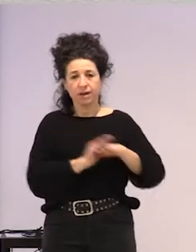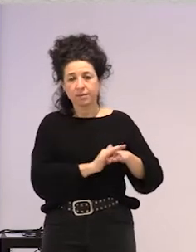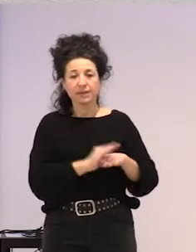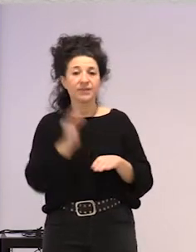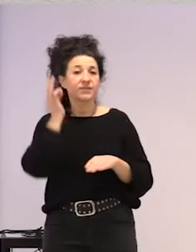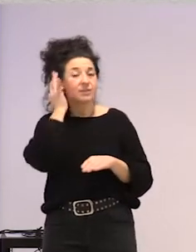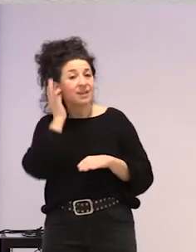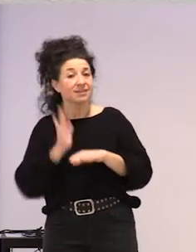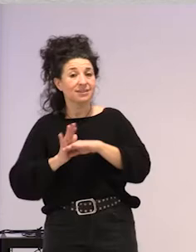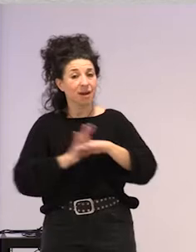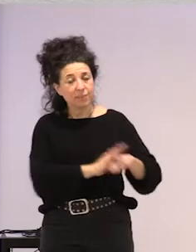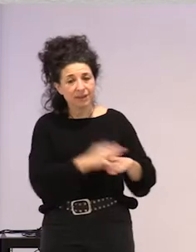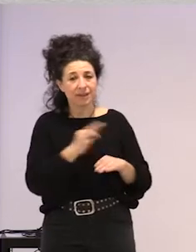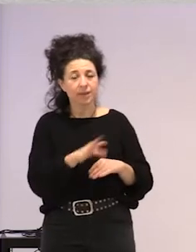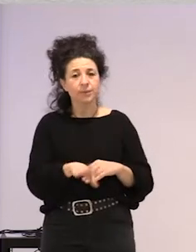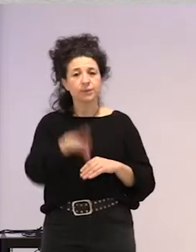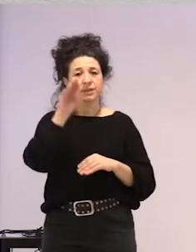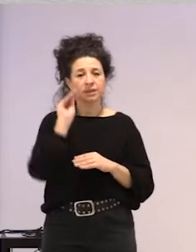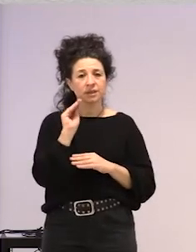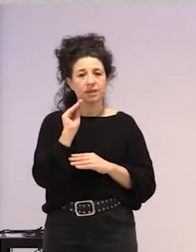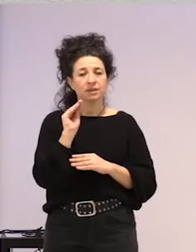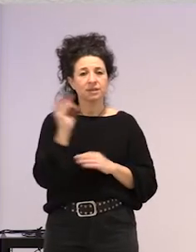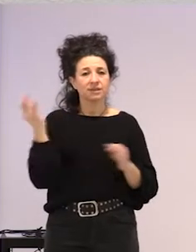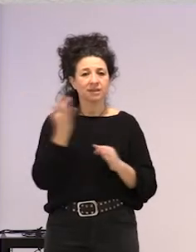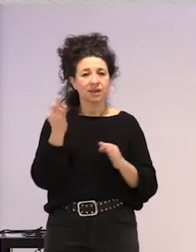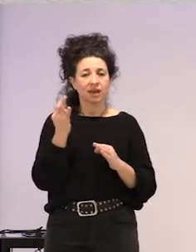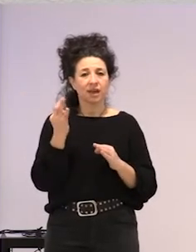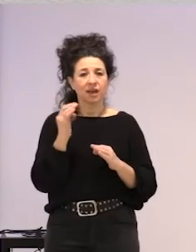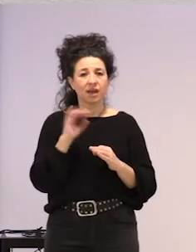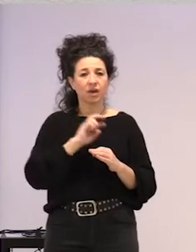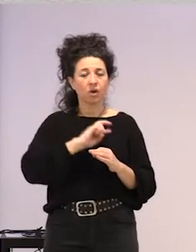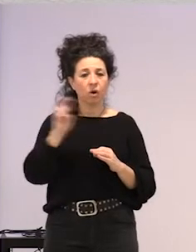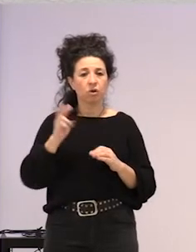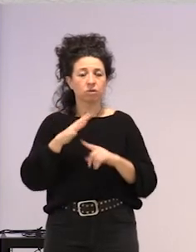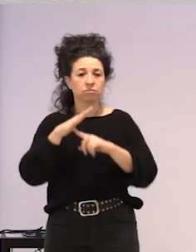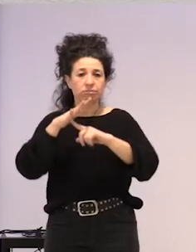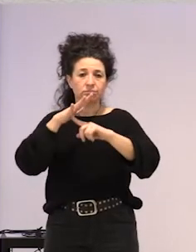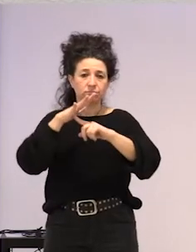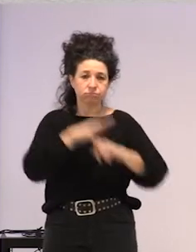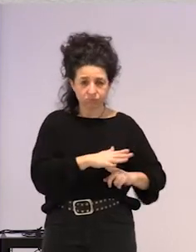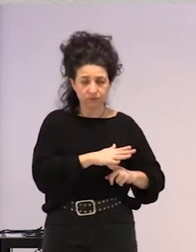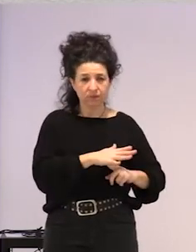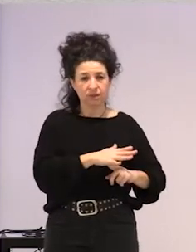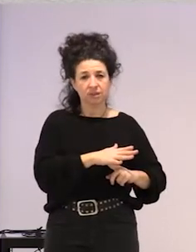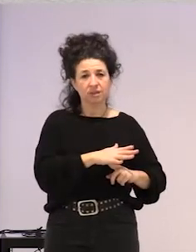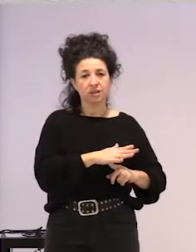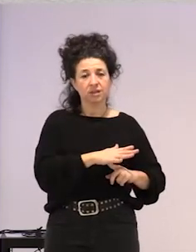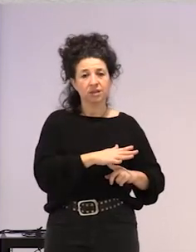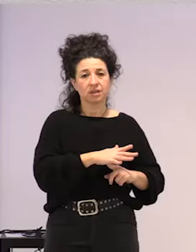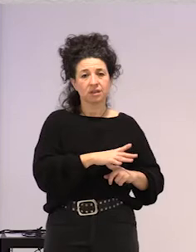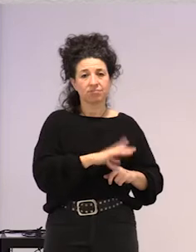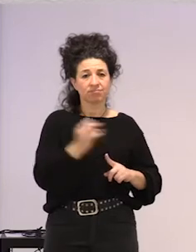feminitate azgain, ba, ulertu behar dugu, beste zapalkuntza ardatz batzuk, kontutan hartu behar ditugula, ez?